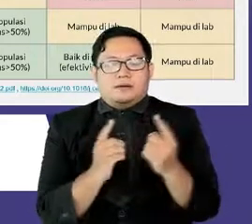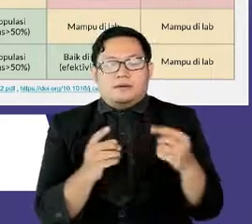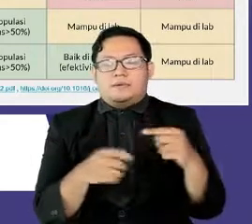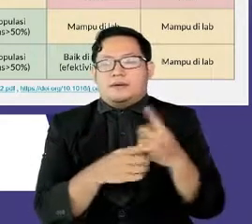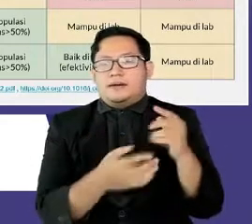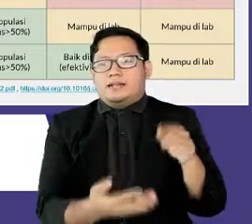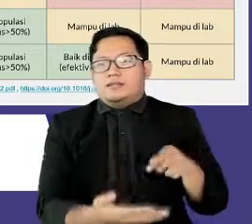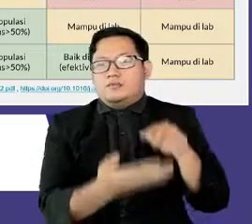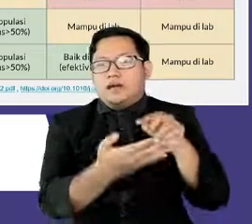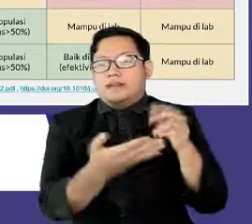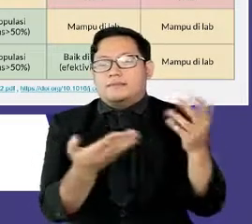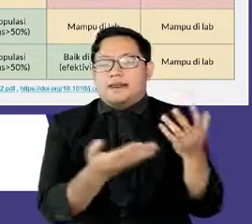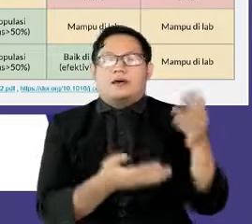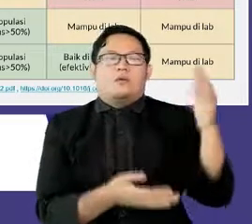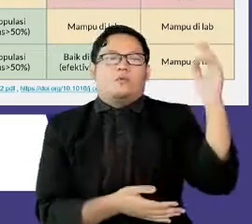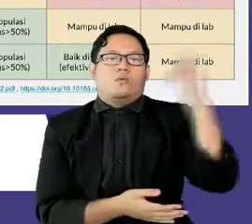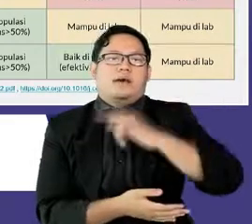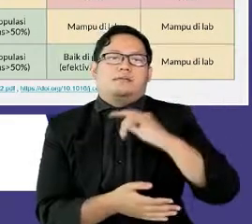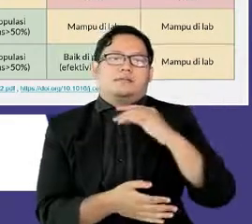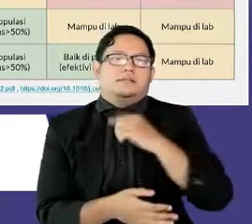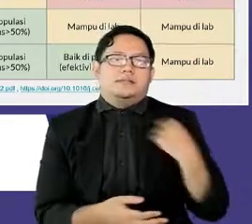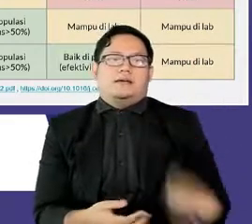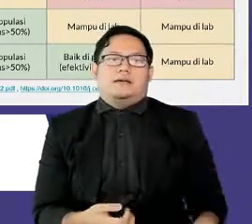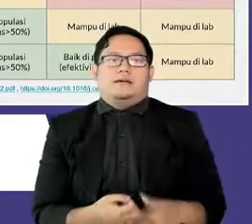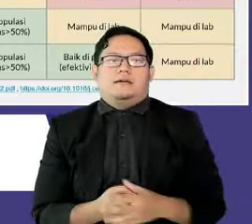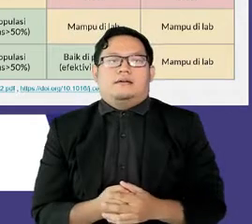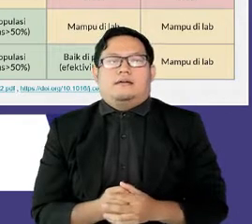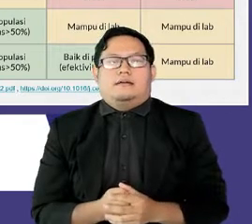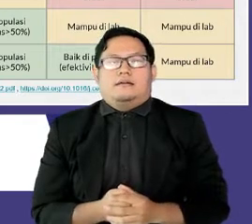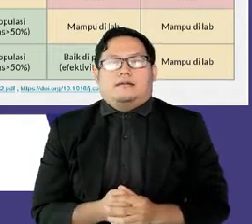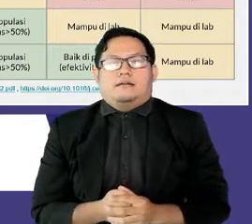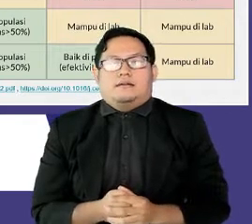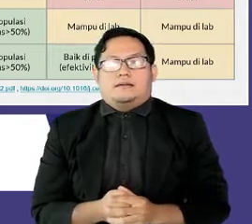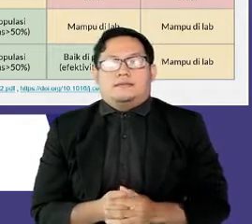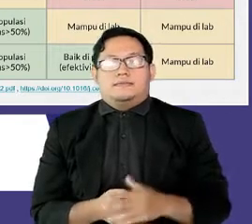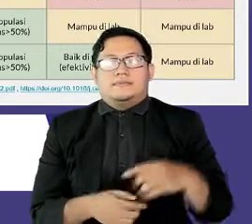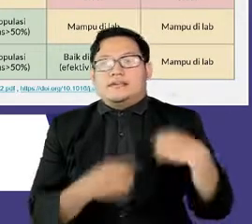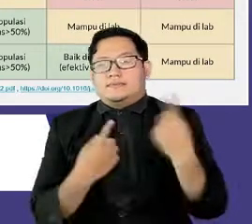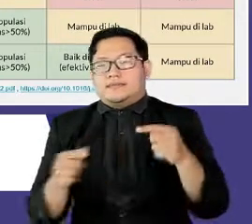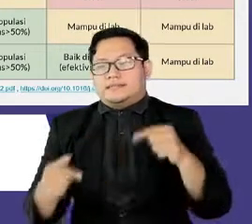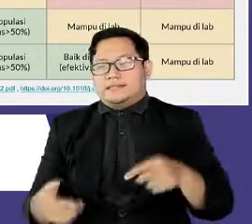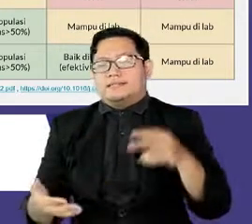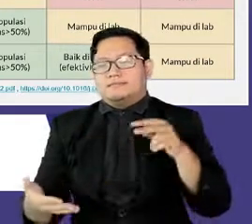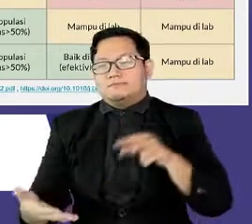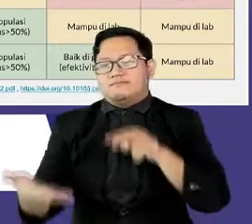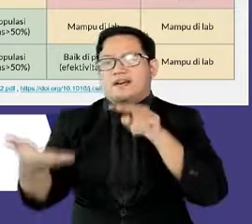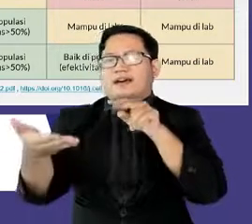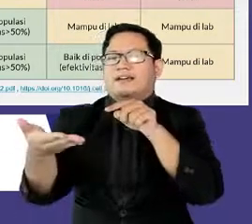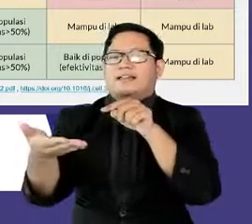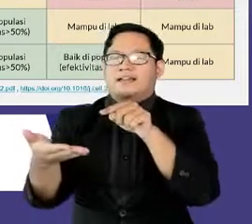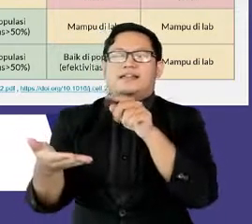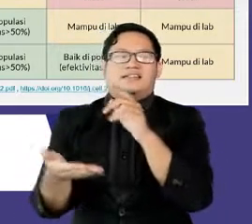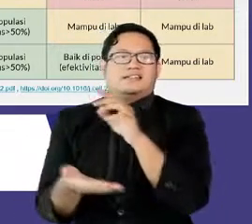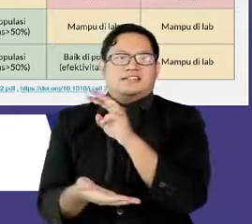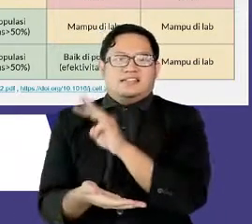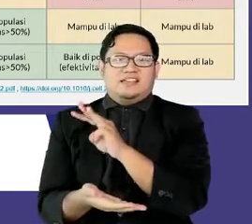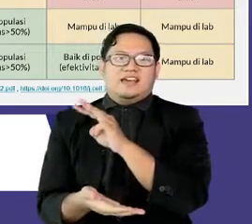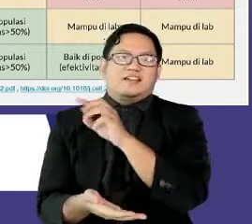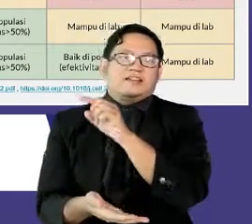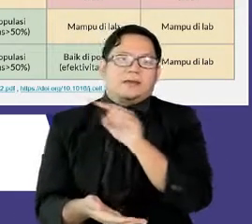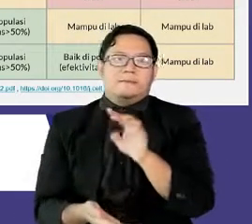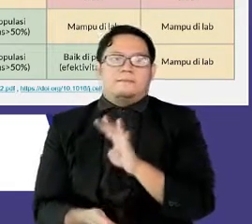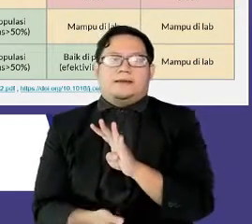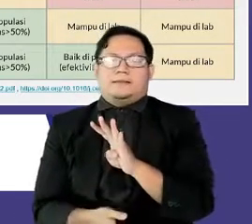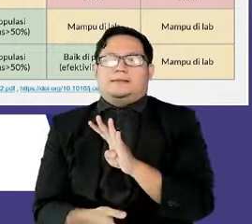2019 lalu. Sampai pada hari ini, telah ditemukan sebanyak tiga dari empat jenis VOC